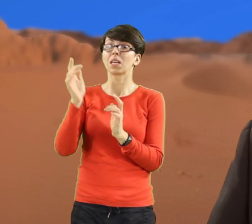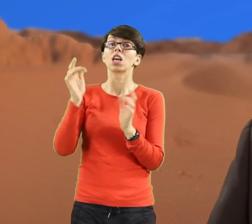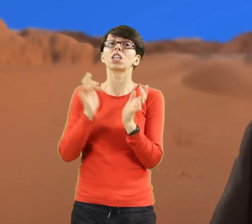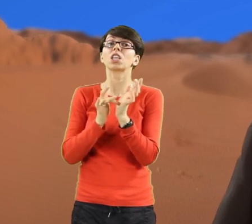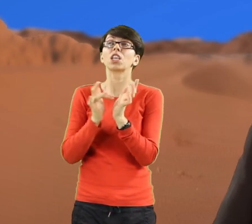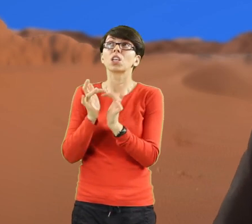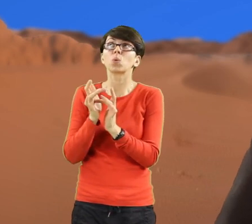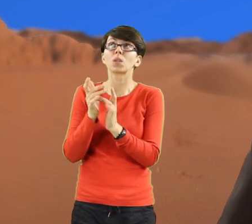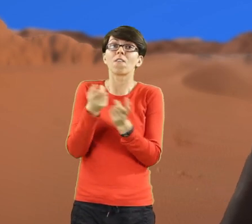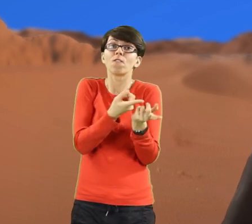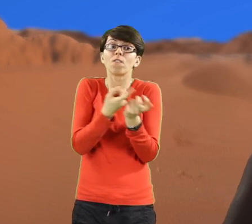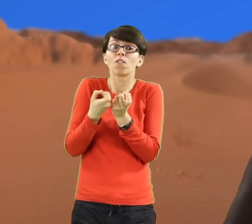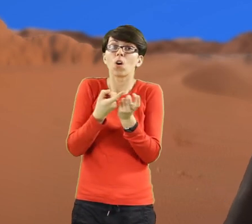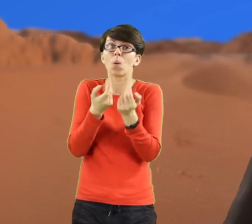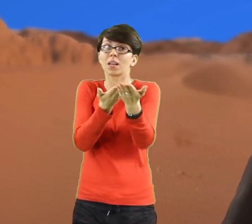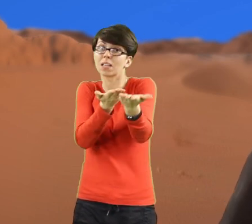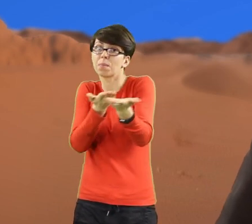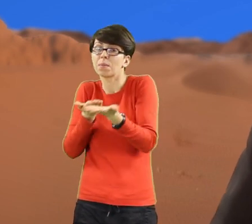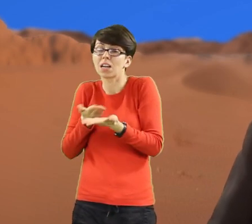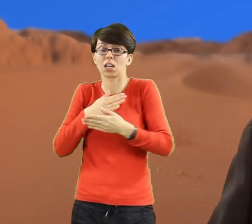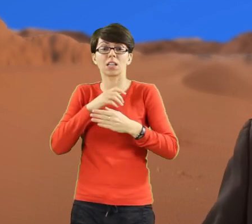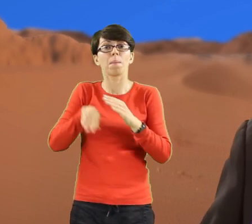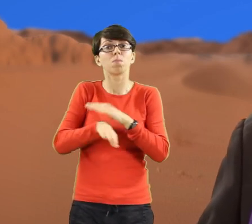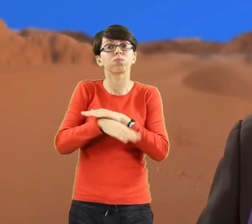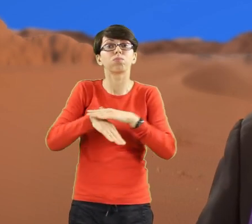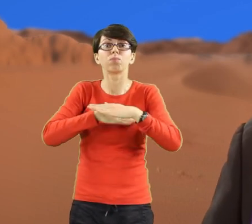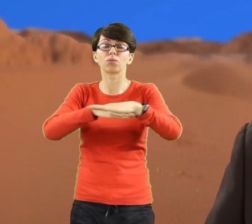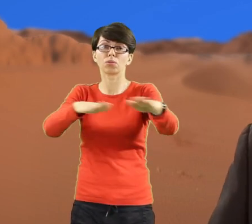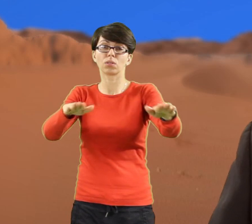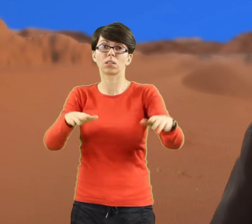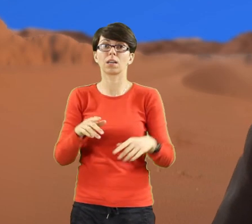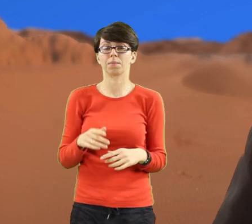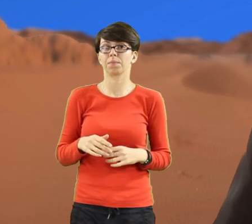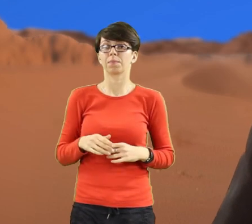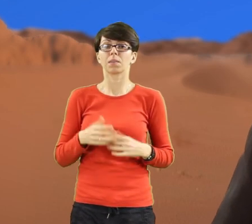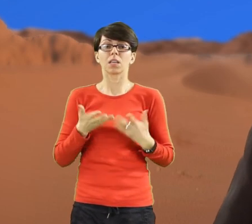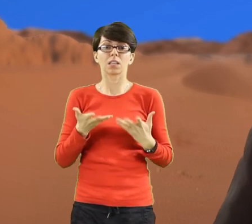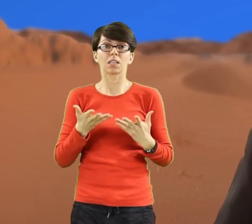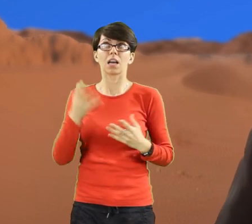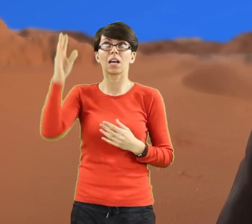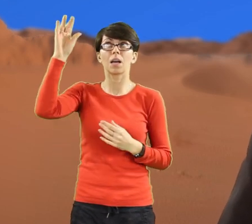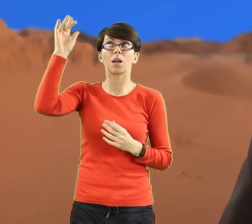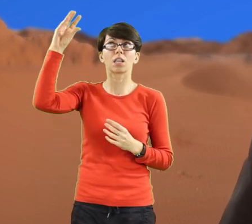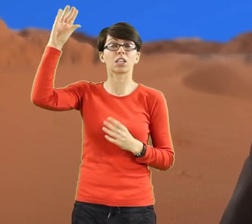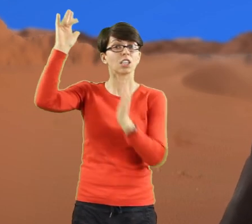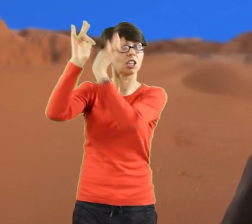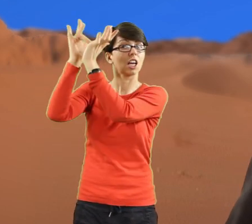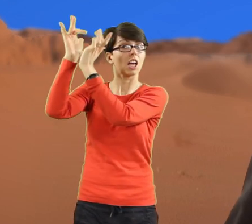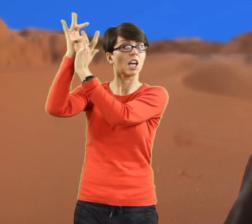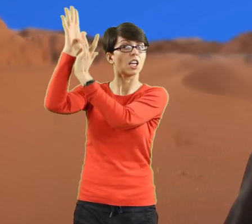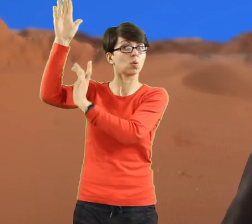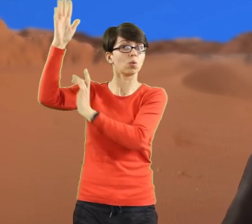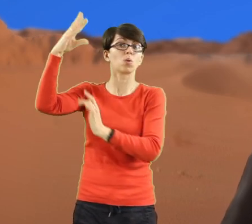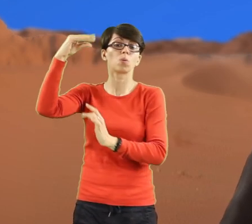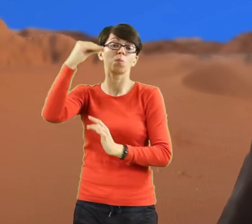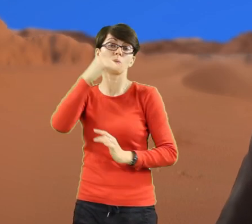na pustynię po to, żeby przemawiać do naszego serca. Chcemy podążać za Nim. Ja nie jestem przewodnikiem po pustyni. Jedy